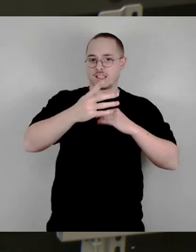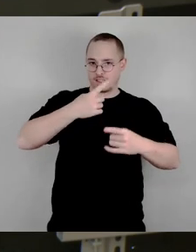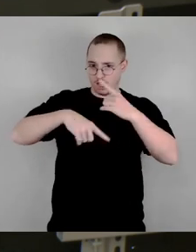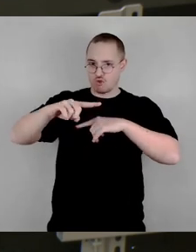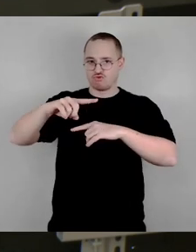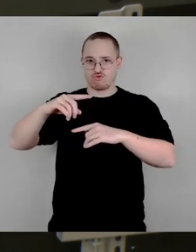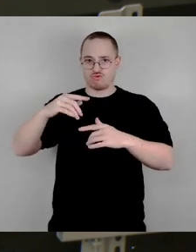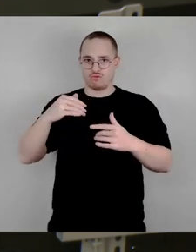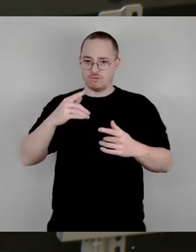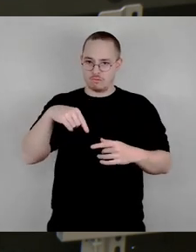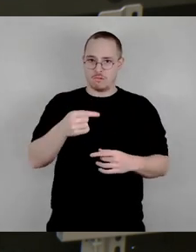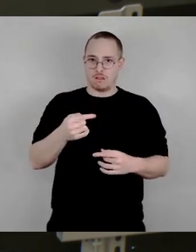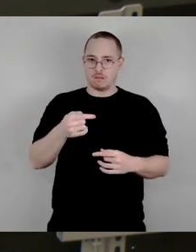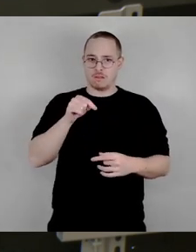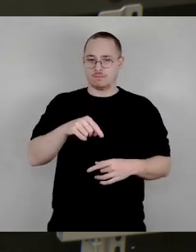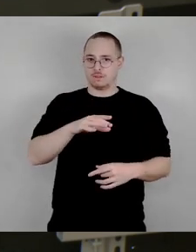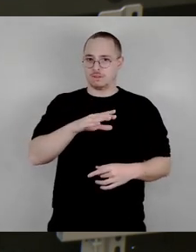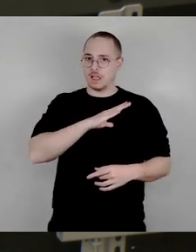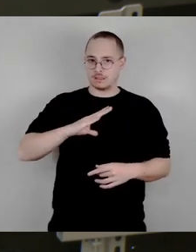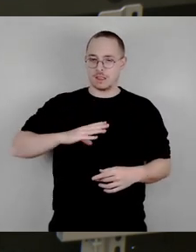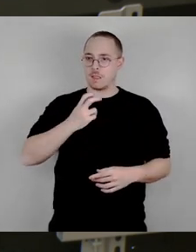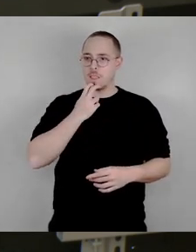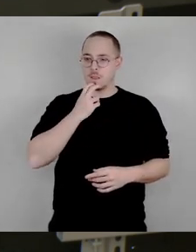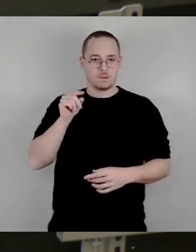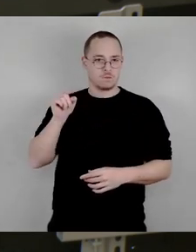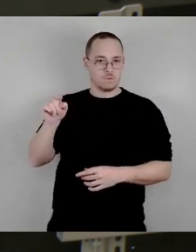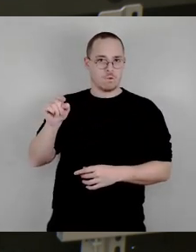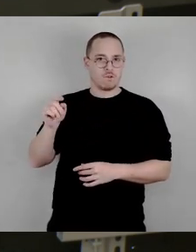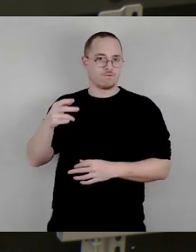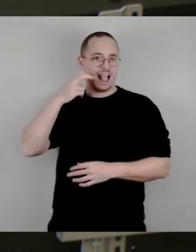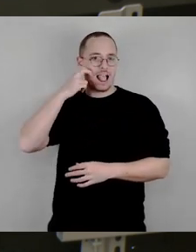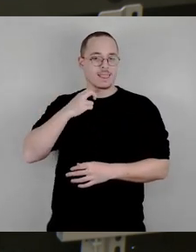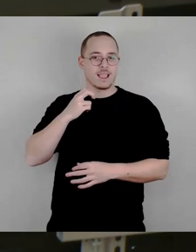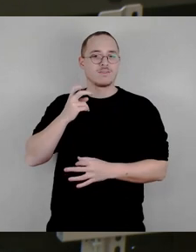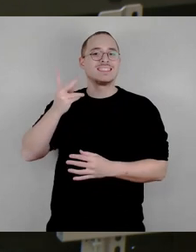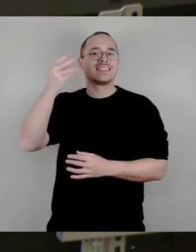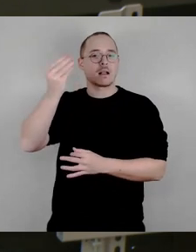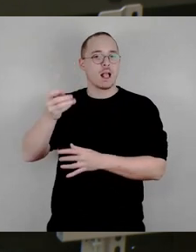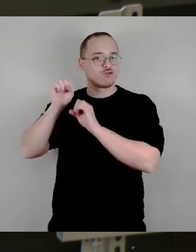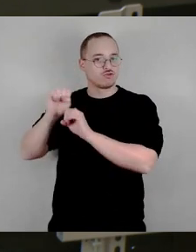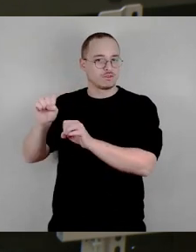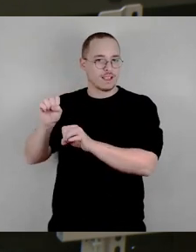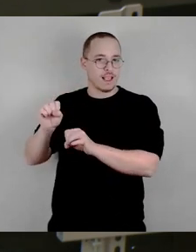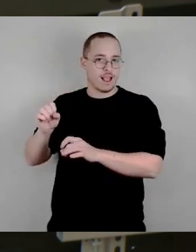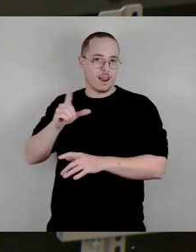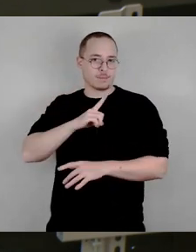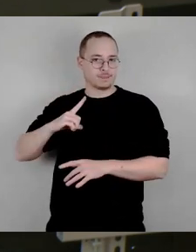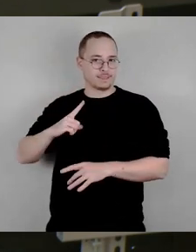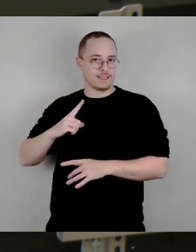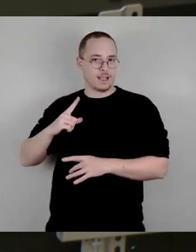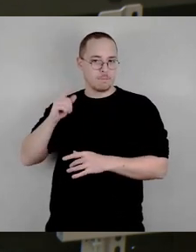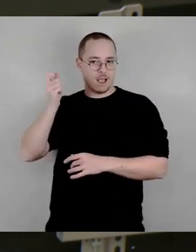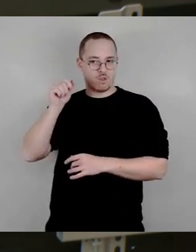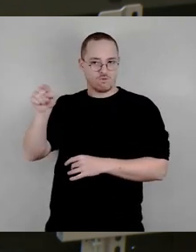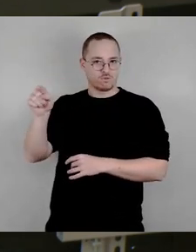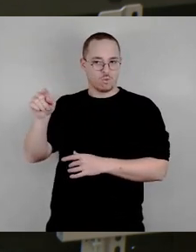am Ende bei der Sachsen Energie ein Teil des alten denkmalgeschützten Alten Leipziger Bahnhofs, bleibt das nicht die Stadt am Ende die